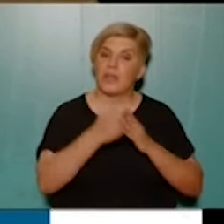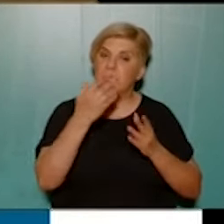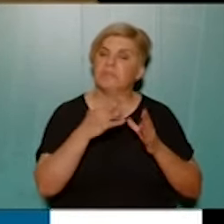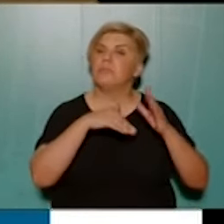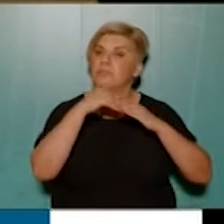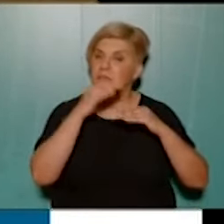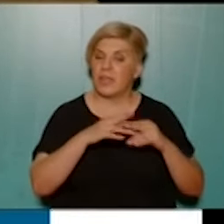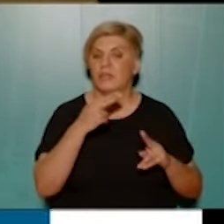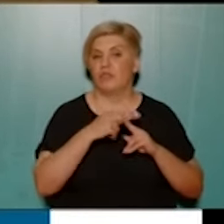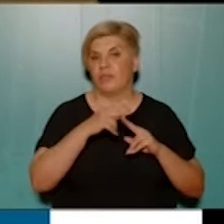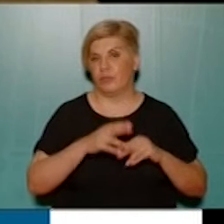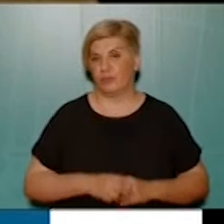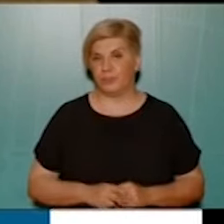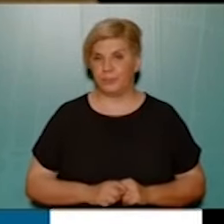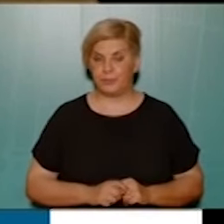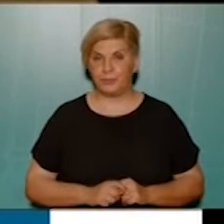και για τη συντήρησή τους.